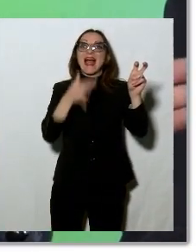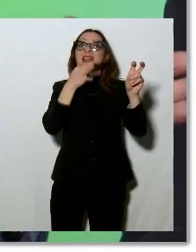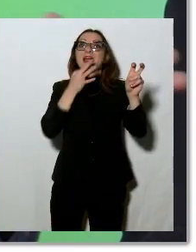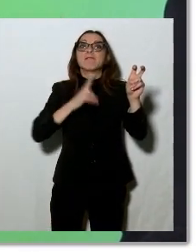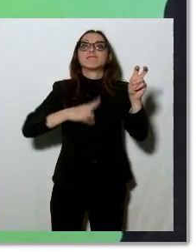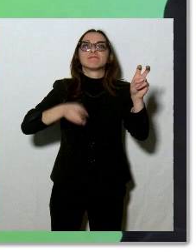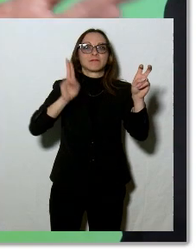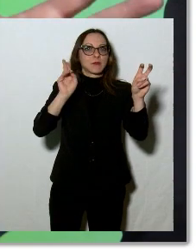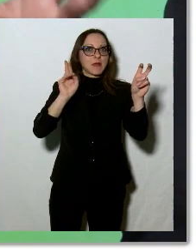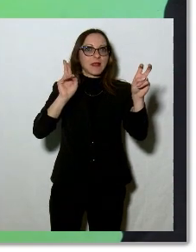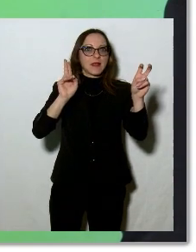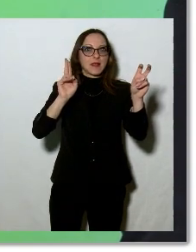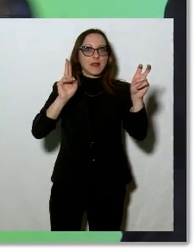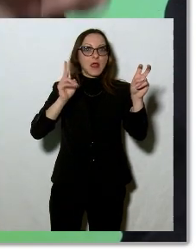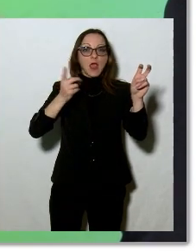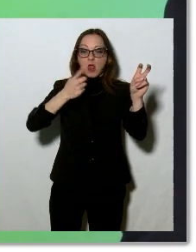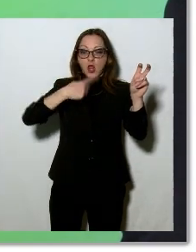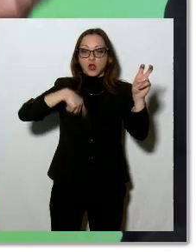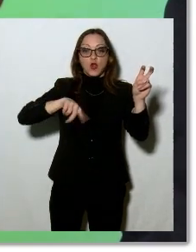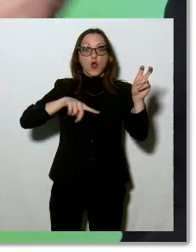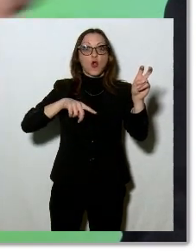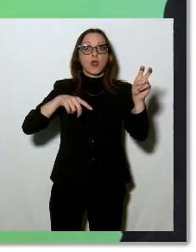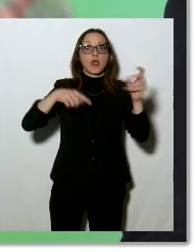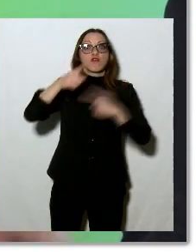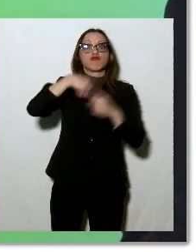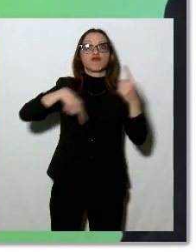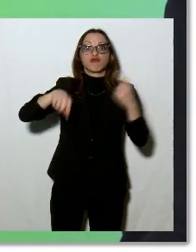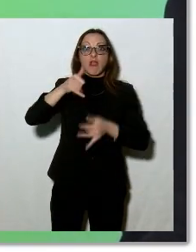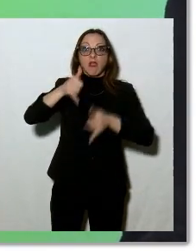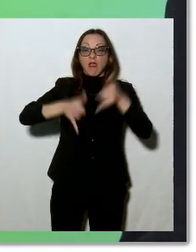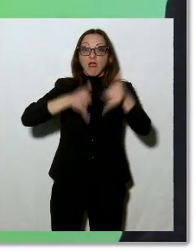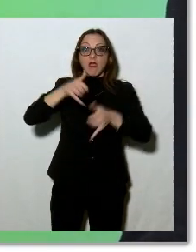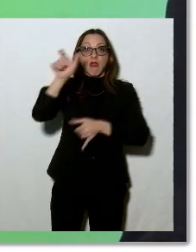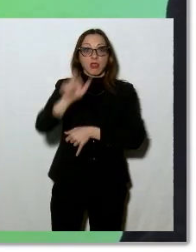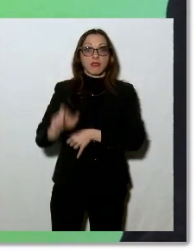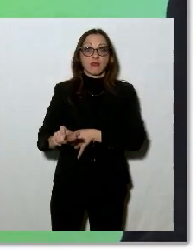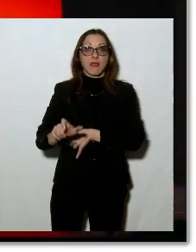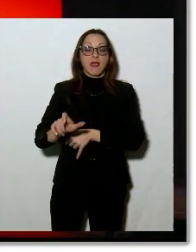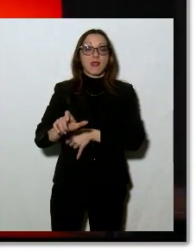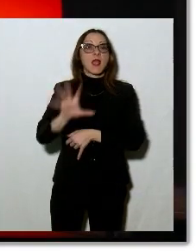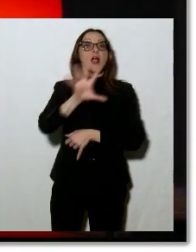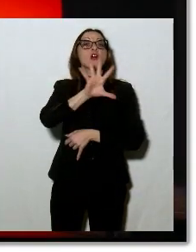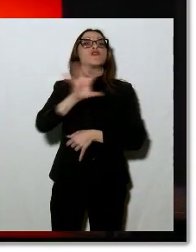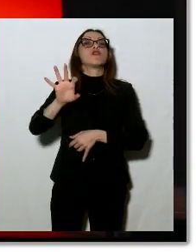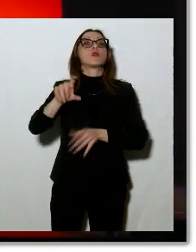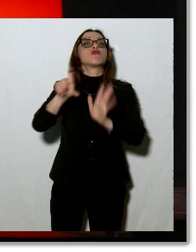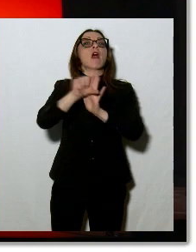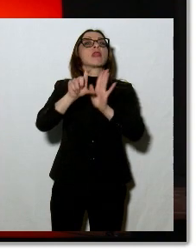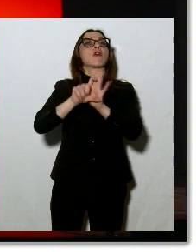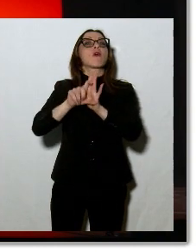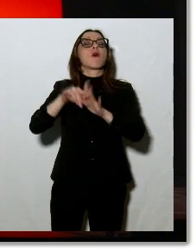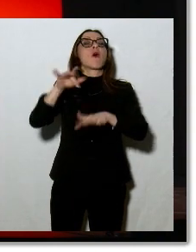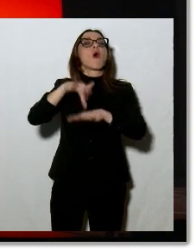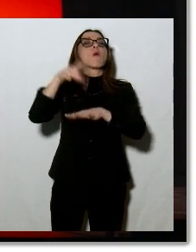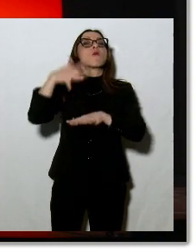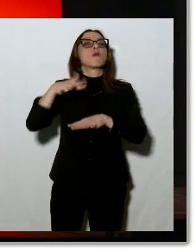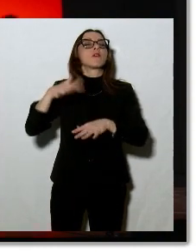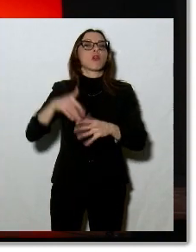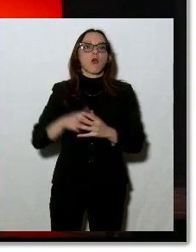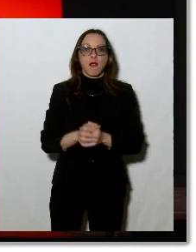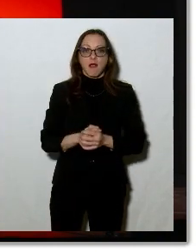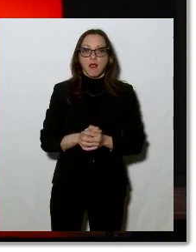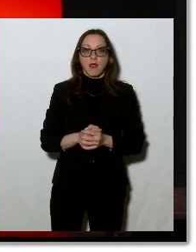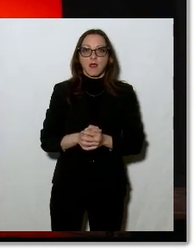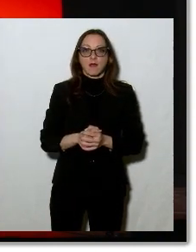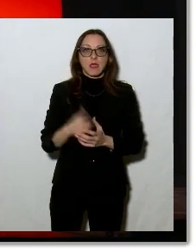Noi attraversiamo 500 comuni con il Giro d'Italia, più o meno. Non è una mia idea, ma un po' di tempo fa